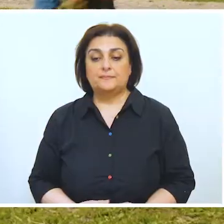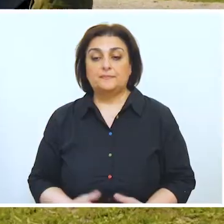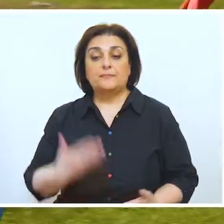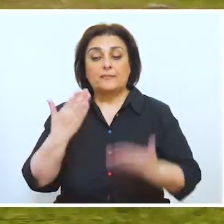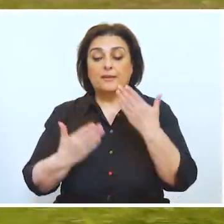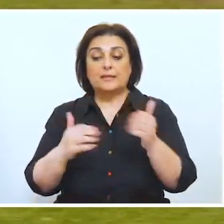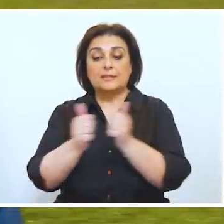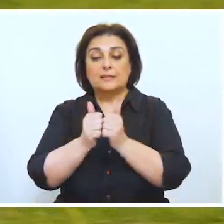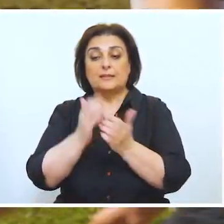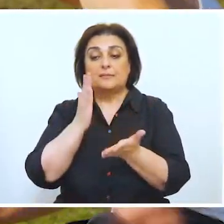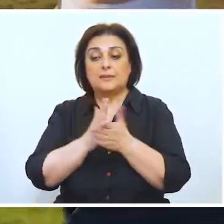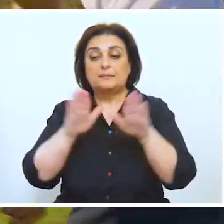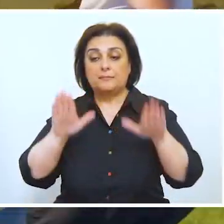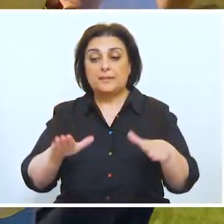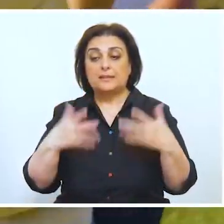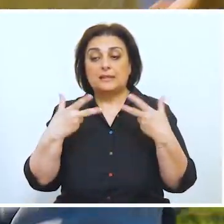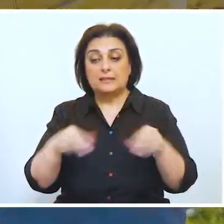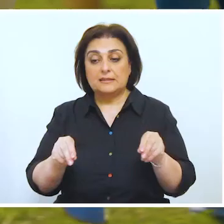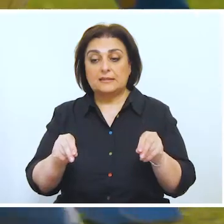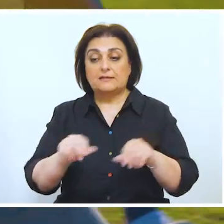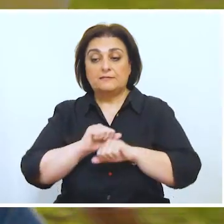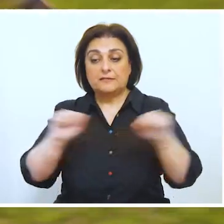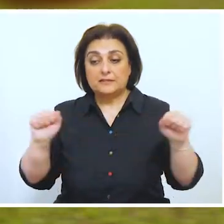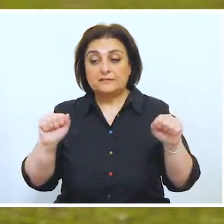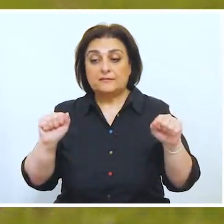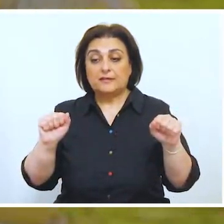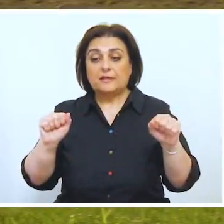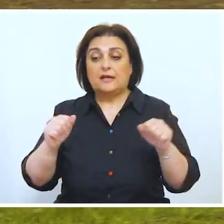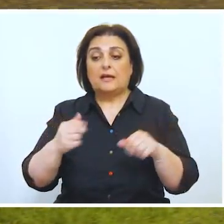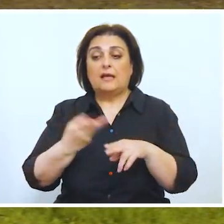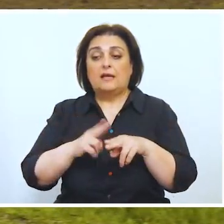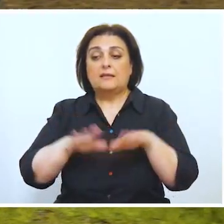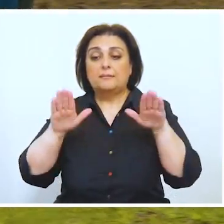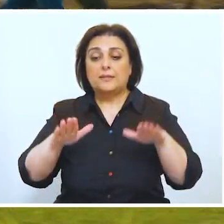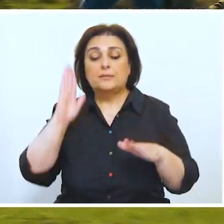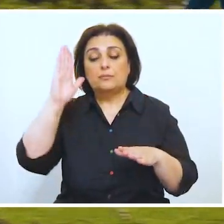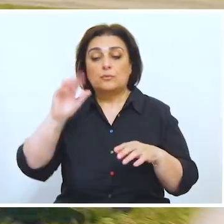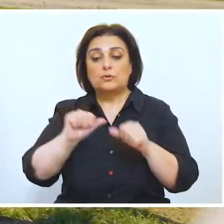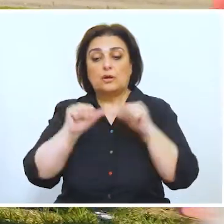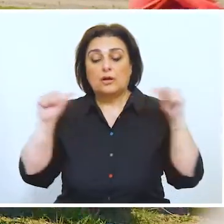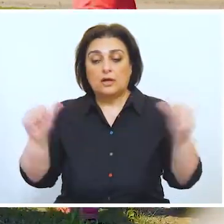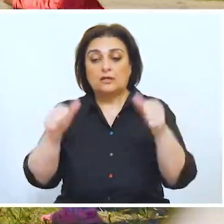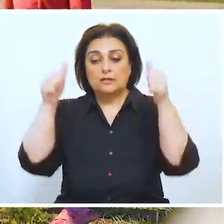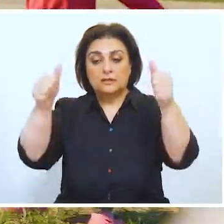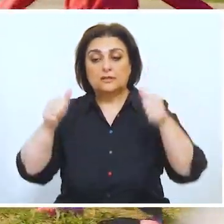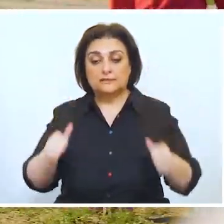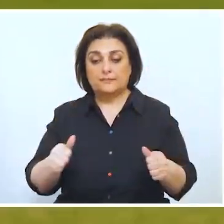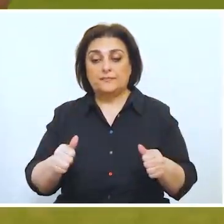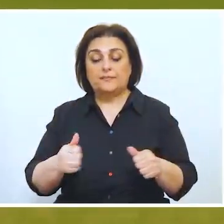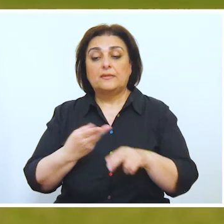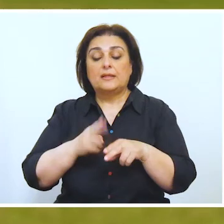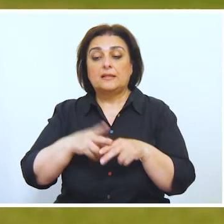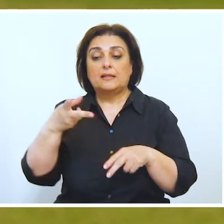Hələ bir müddət yaxınlıqda partlayıcılarla çıklənmiş ərazilər olsa da, həmin yerlər işarələnəcək, asarlanacaq.